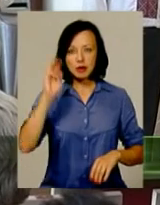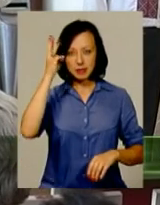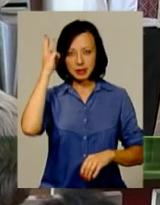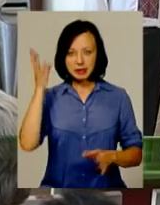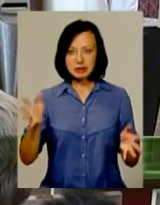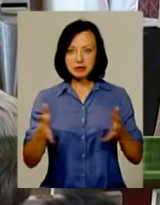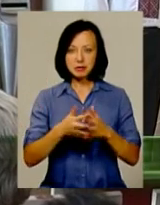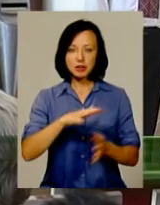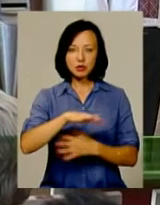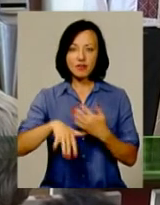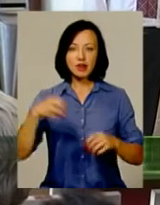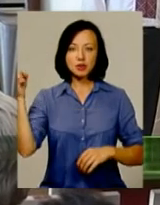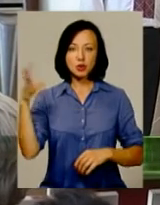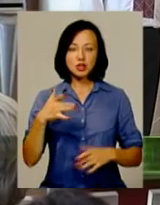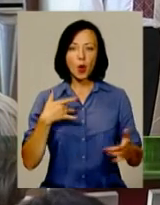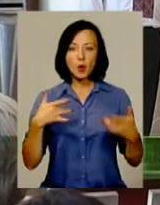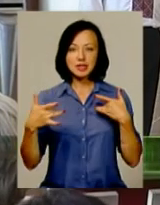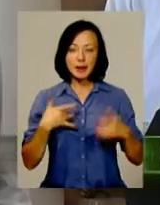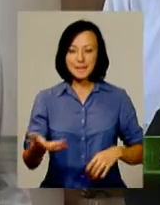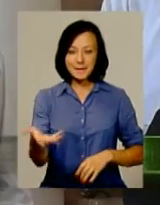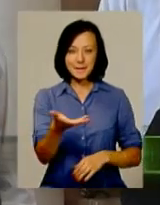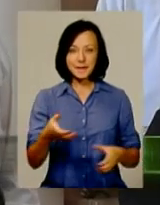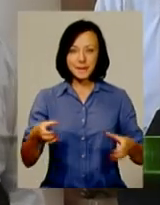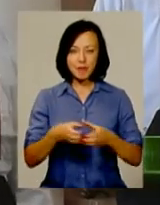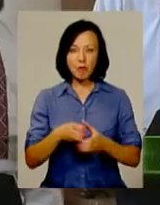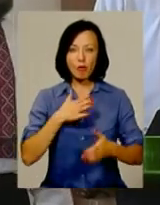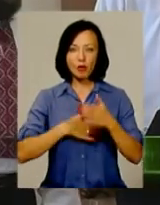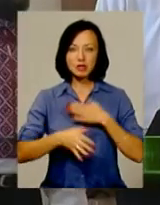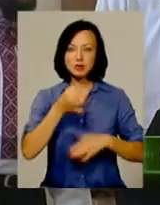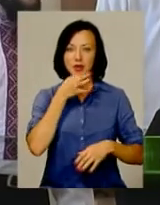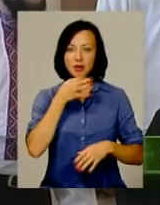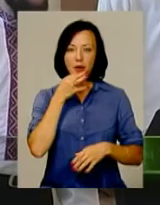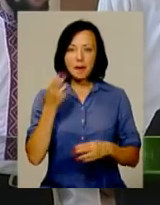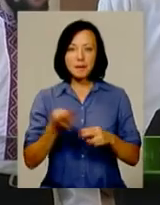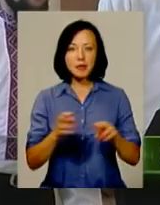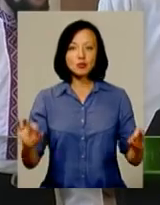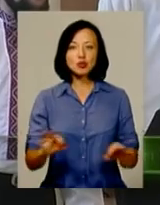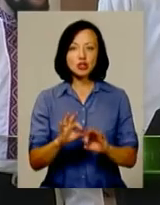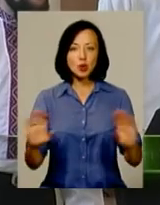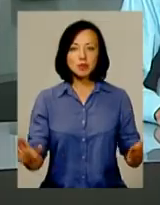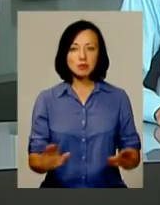зміксували сонячний концерт. Квінтет «Мікст» потішив шанувальників акапельного співу.